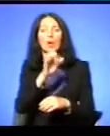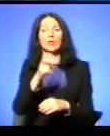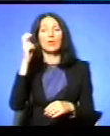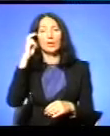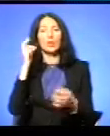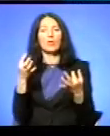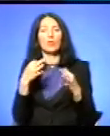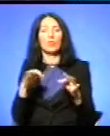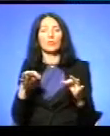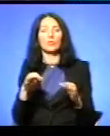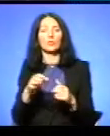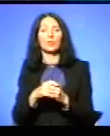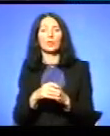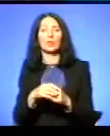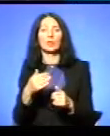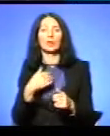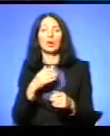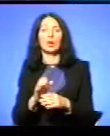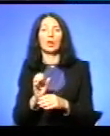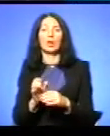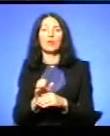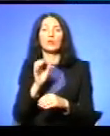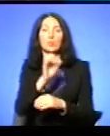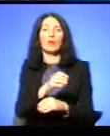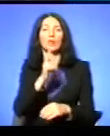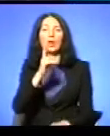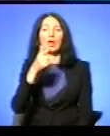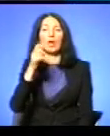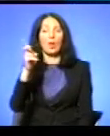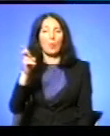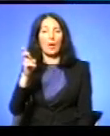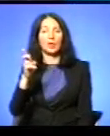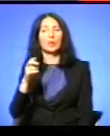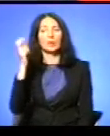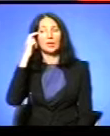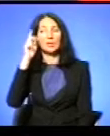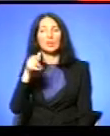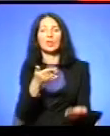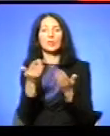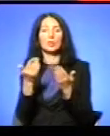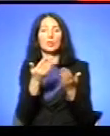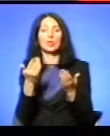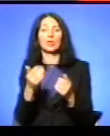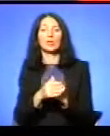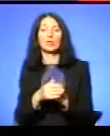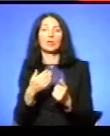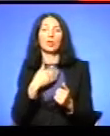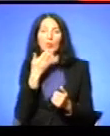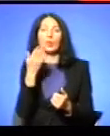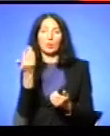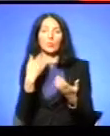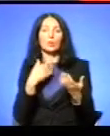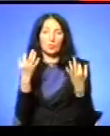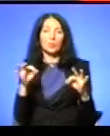Воронок під'їхав під вітак Завезли в КГБ в Київське І там зачитали, що я вільний Ми кажуть, то ви спускаєте? Ну, ідіть